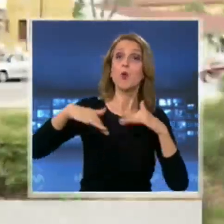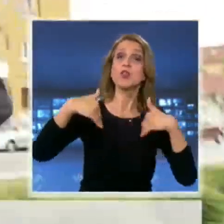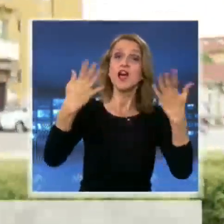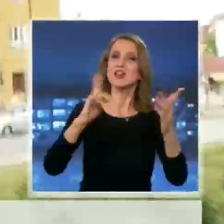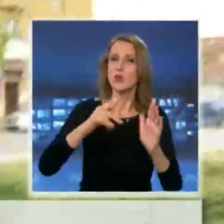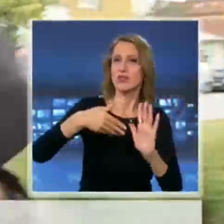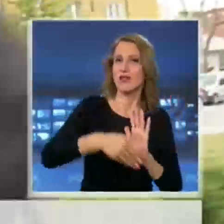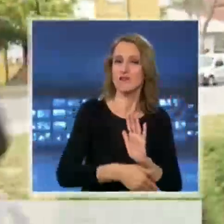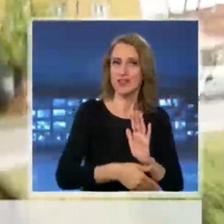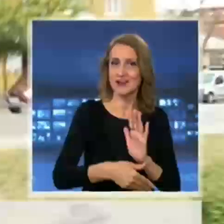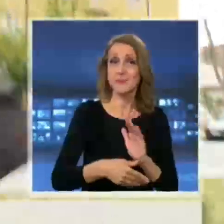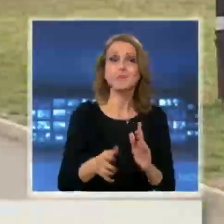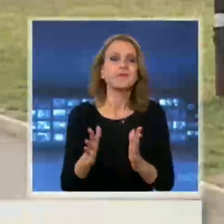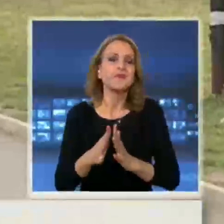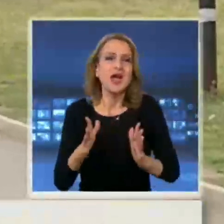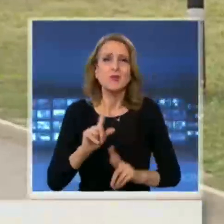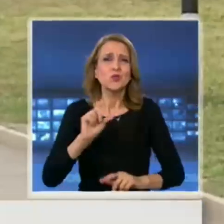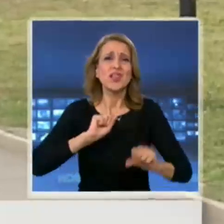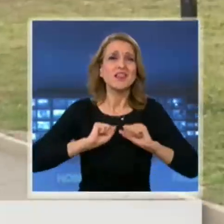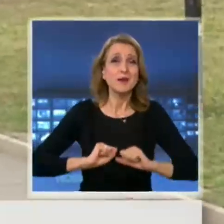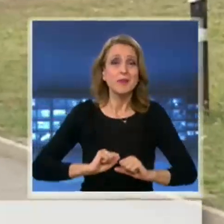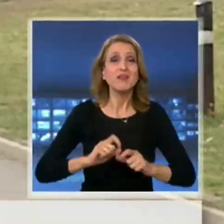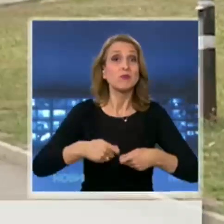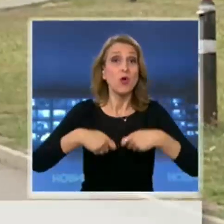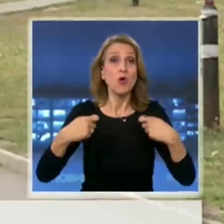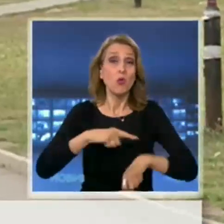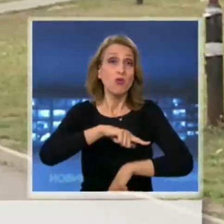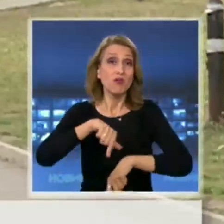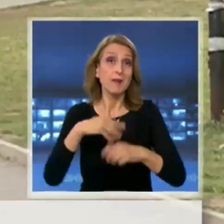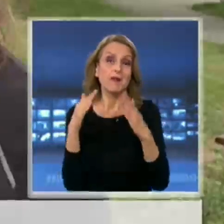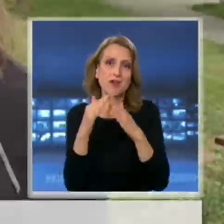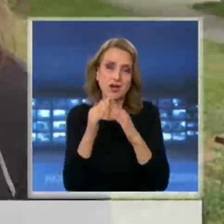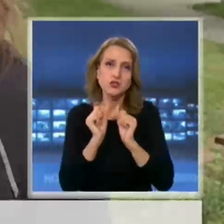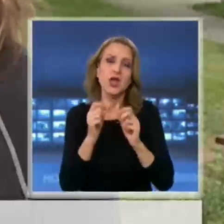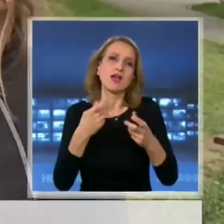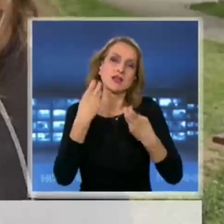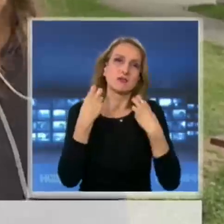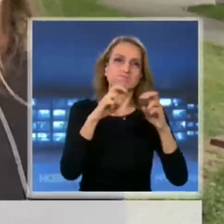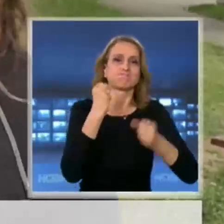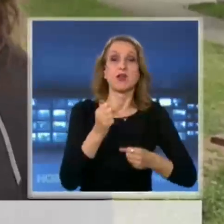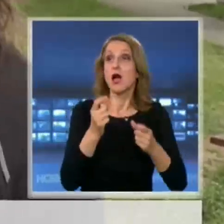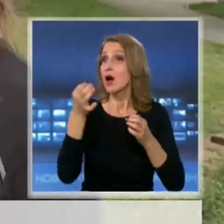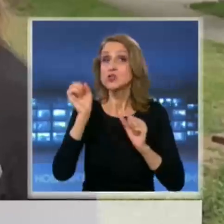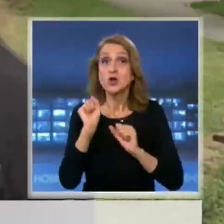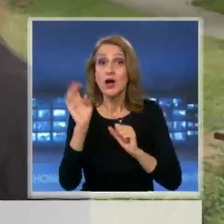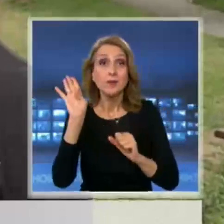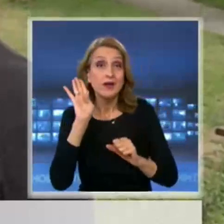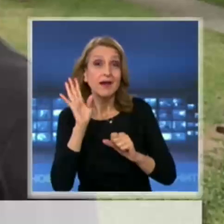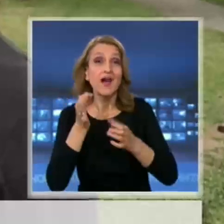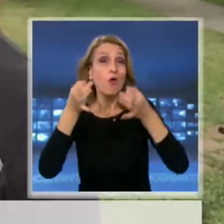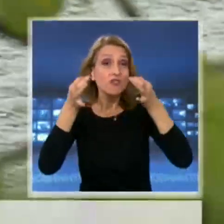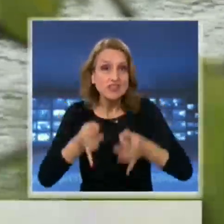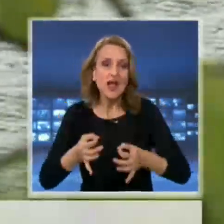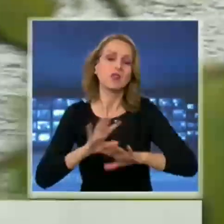площадки. Сред най-нетърпеливите да потичат след дълъг престой в къщи беше Даниела. В момента в който стана официално и възможно съм